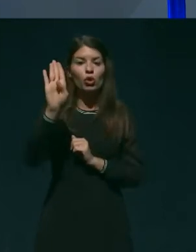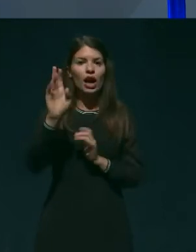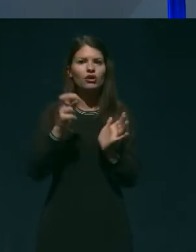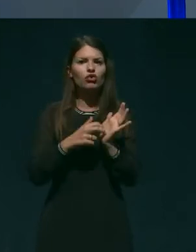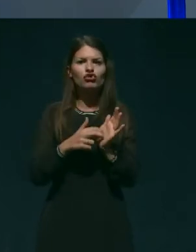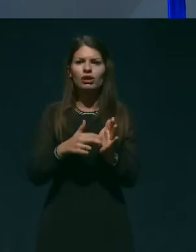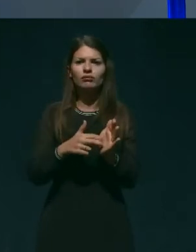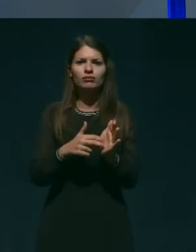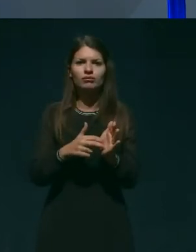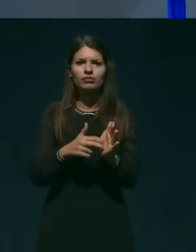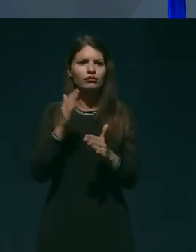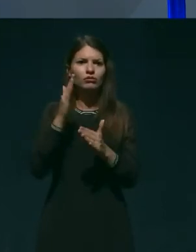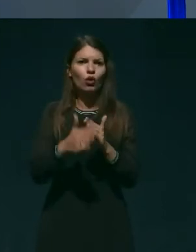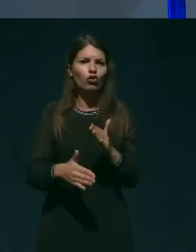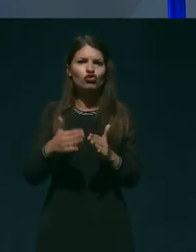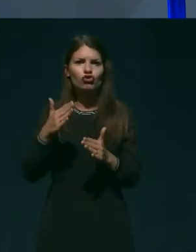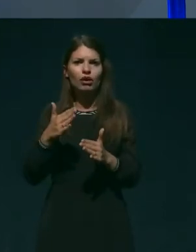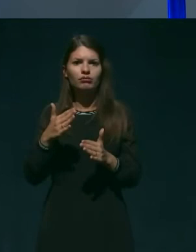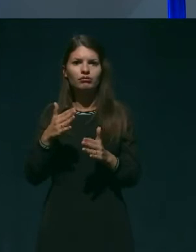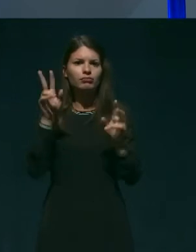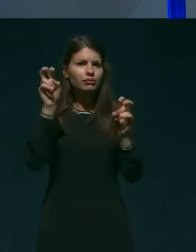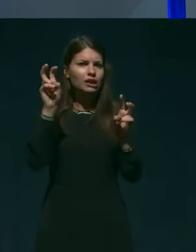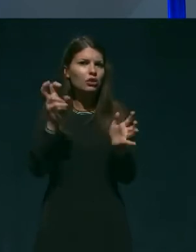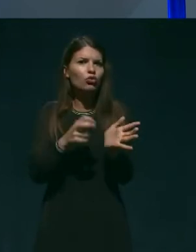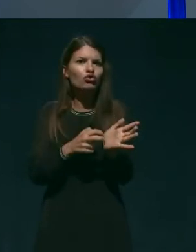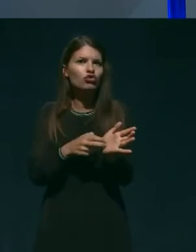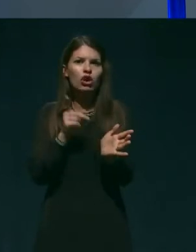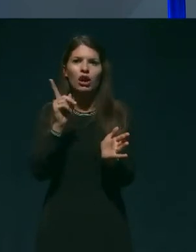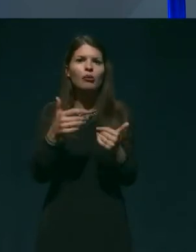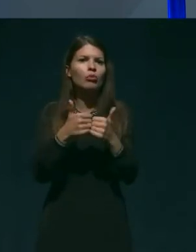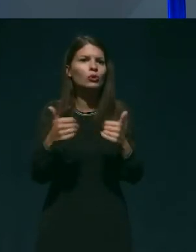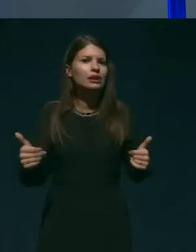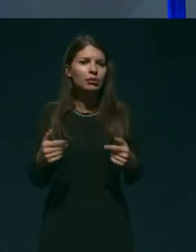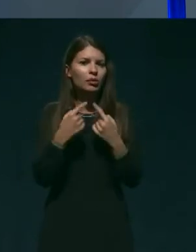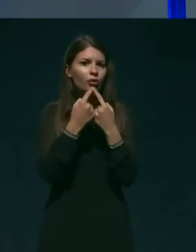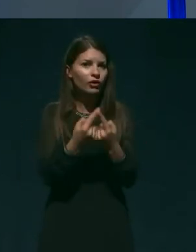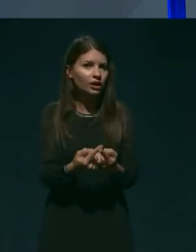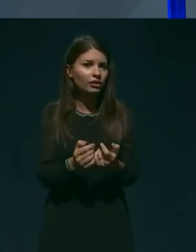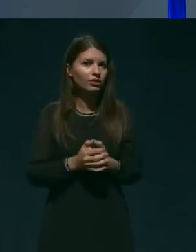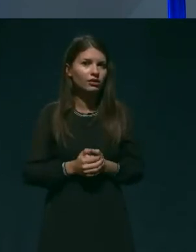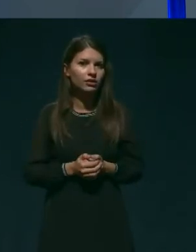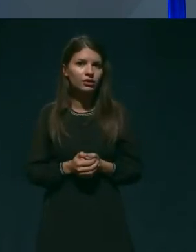če treba še kaj povdariti v zvezi s tem, kar smo se pogovarjali doslej.